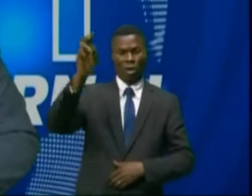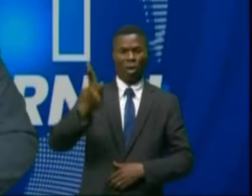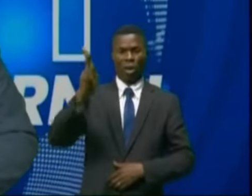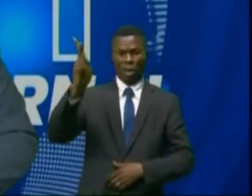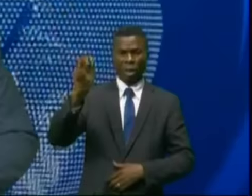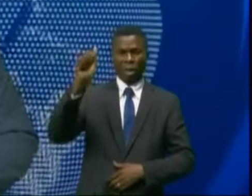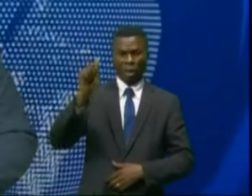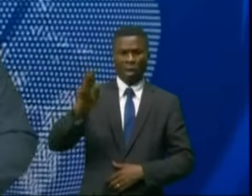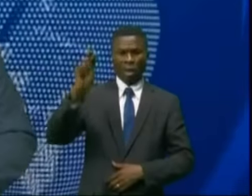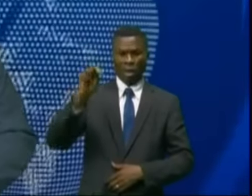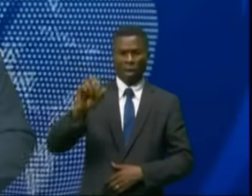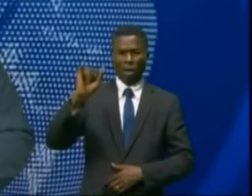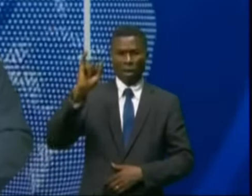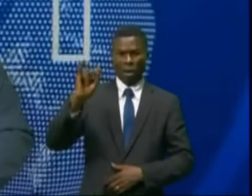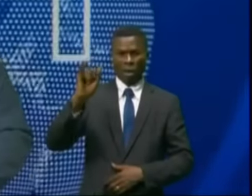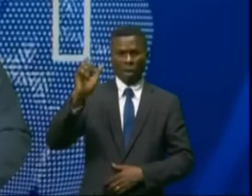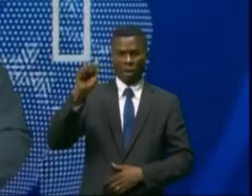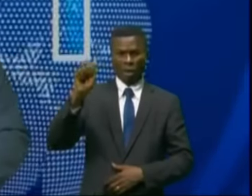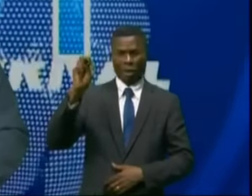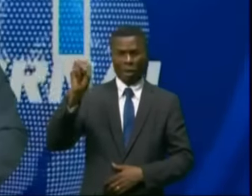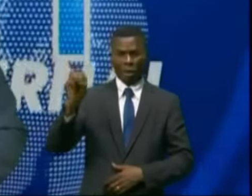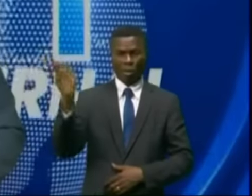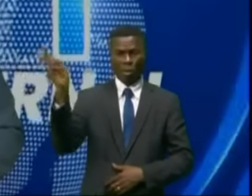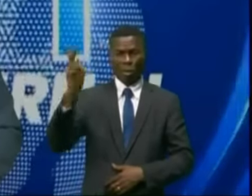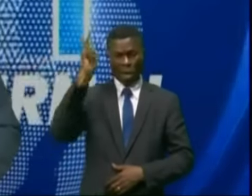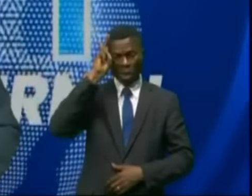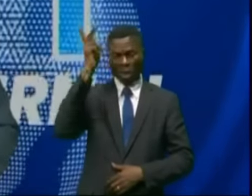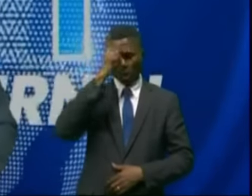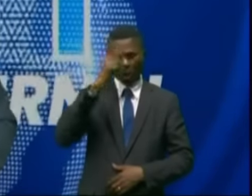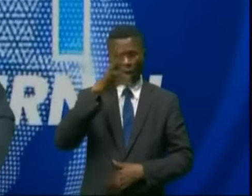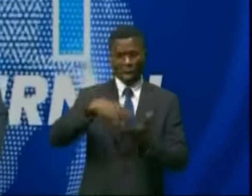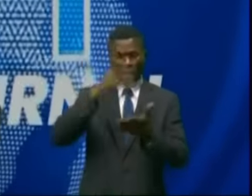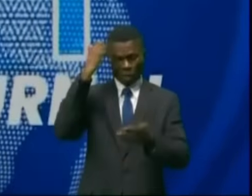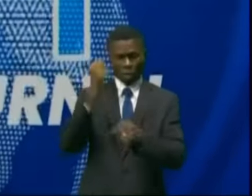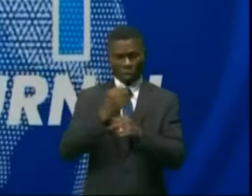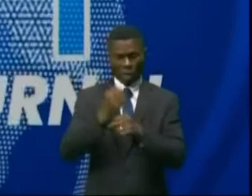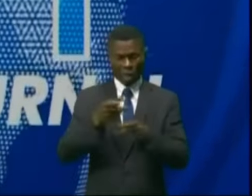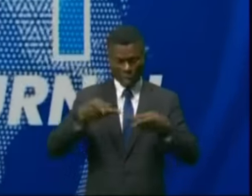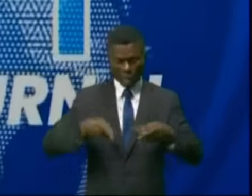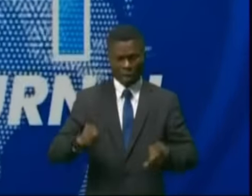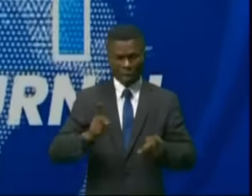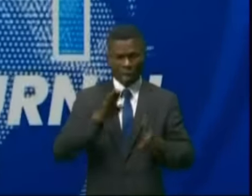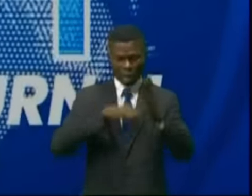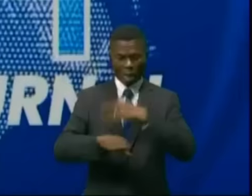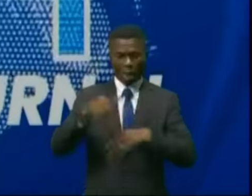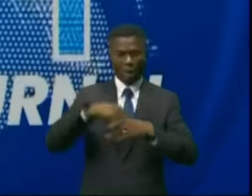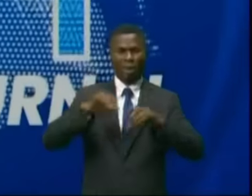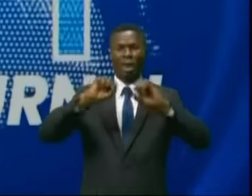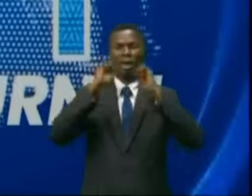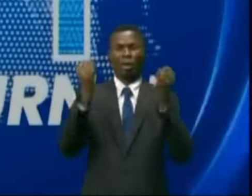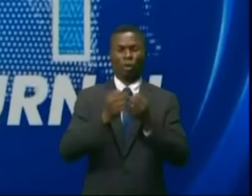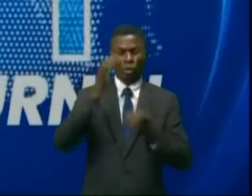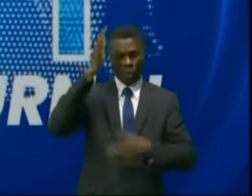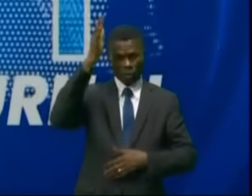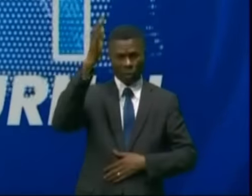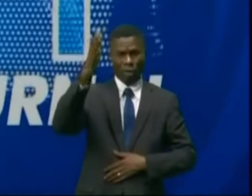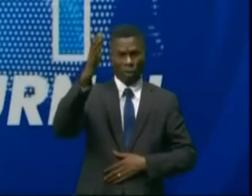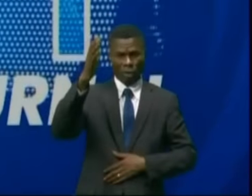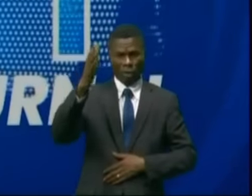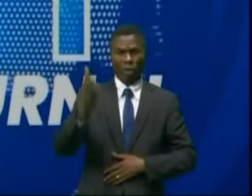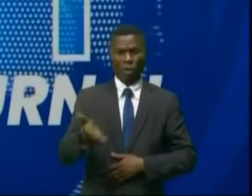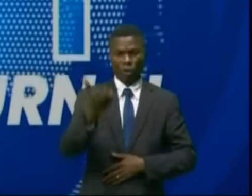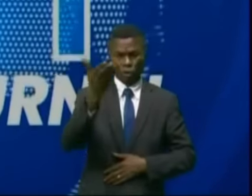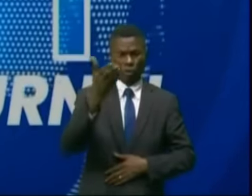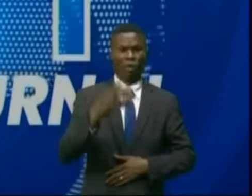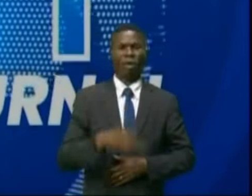Kanyamakasise dans le Katanga pour apprendre le métier devant leur permettre de se réinsérer dans la société Willy